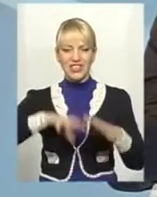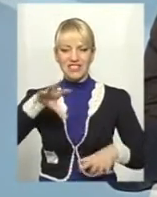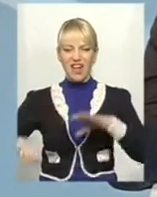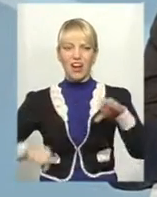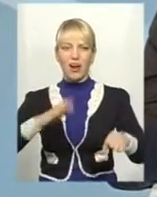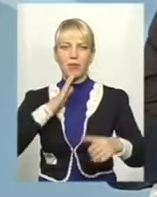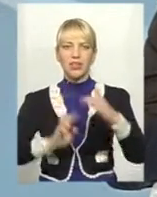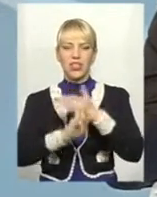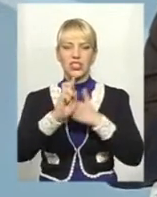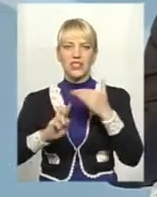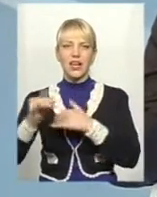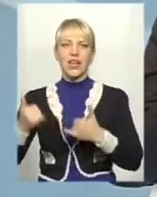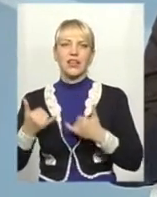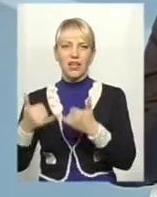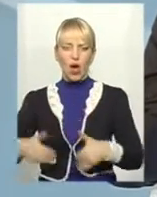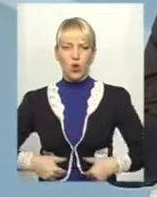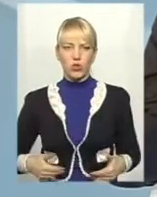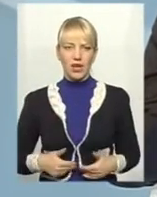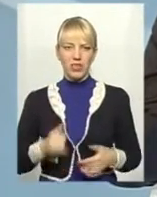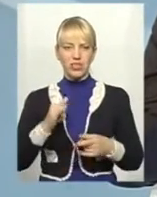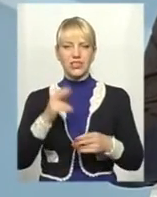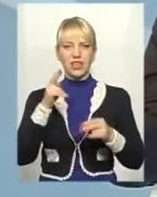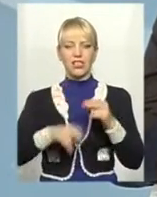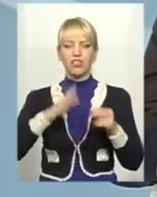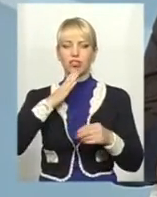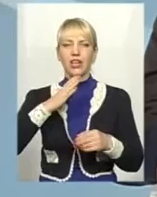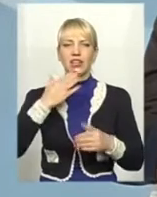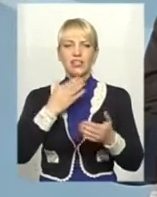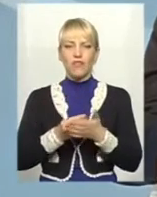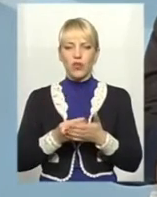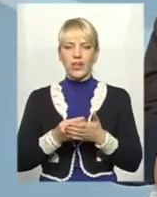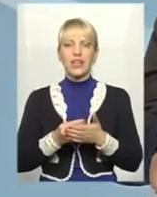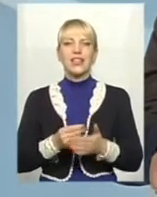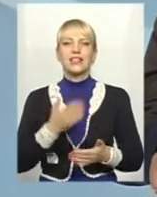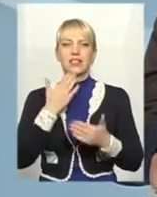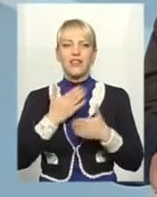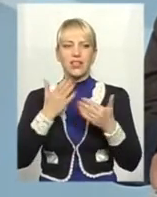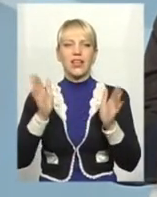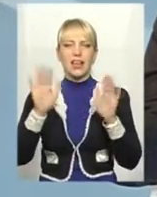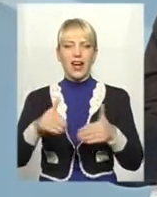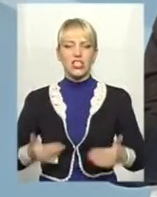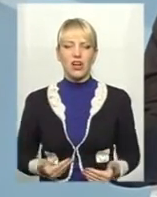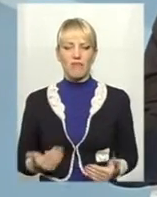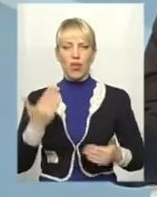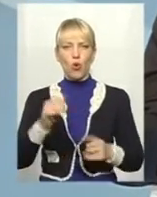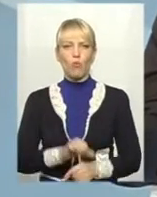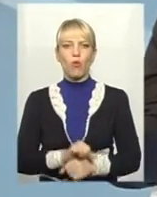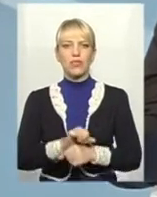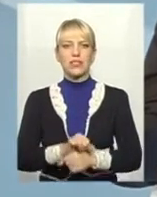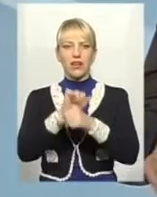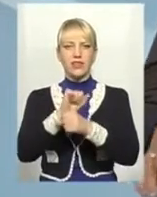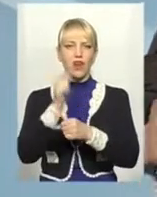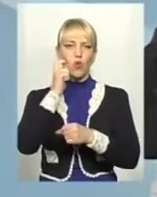для голодаючих, і так далі, і так далі, і закінчує своє звернення. Хай живе уряд Української народної республіки, його повстанська народна армія,